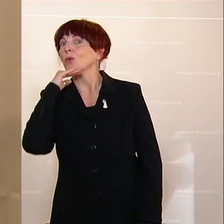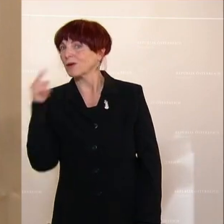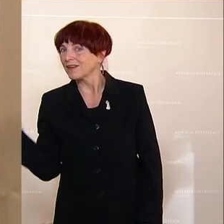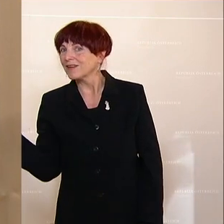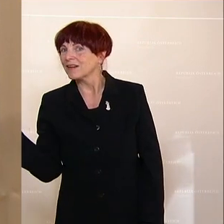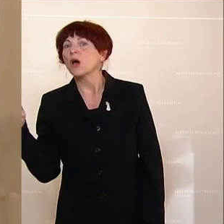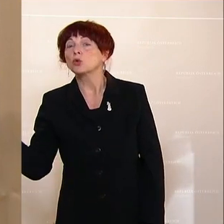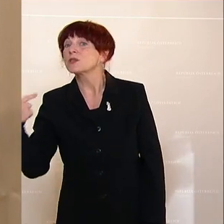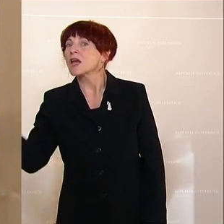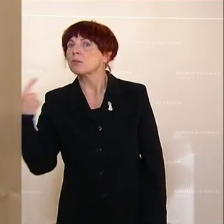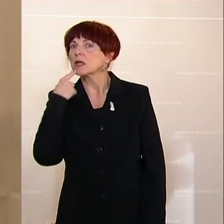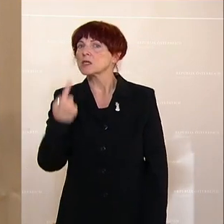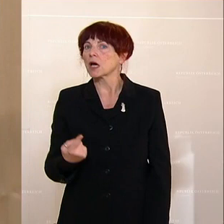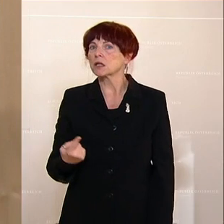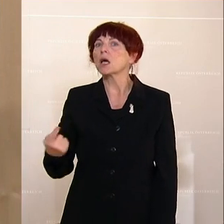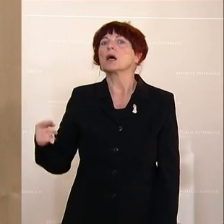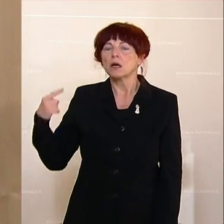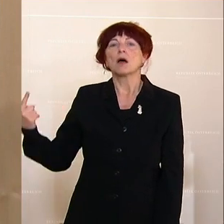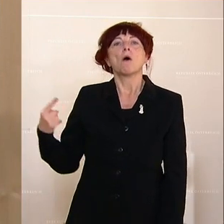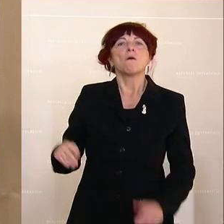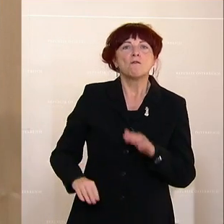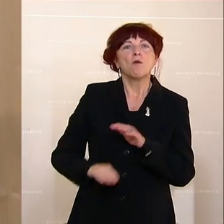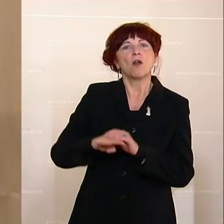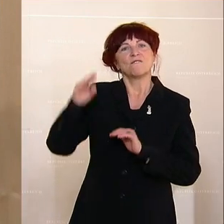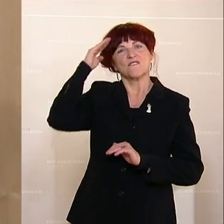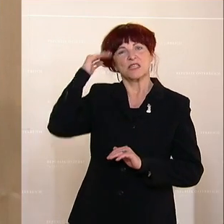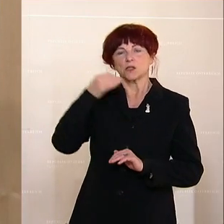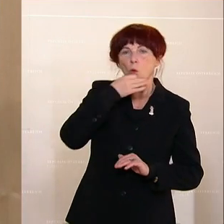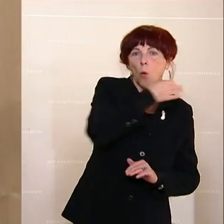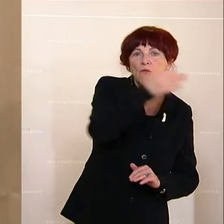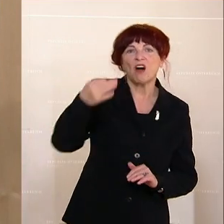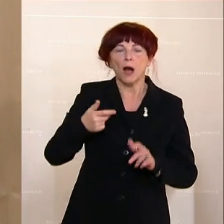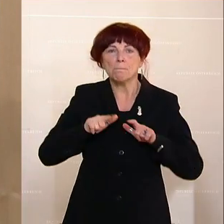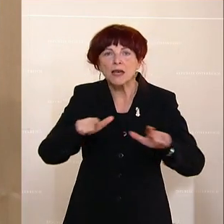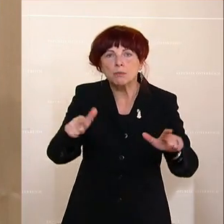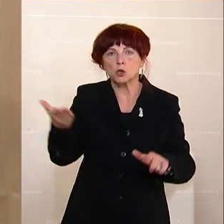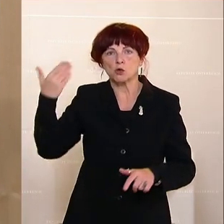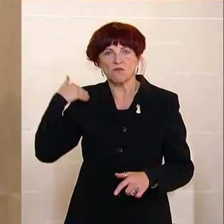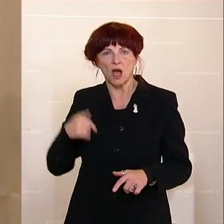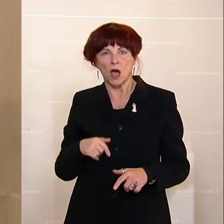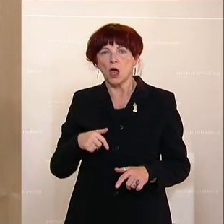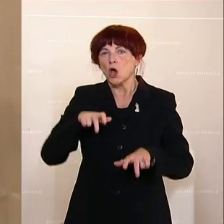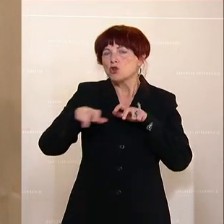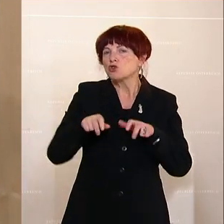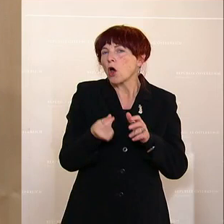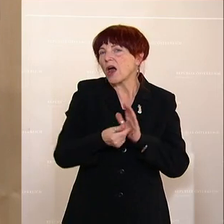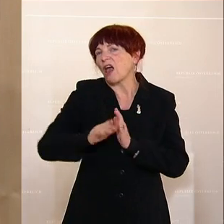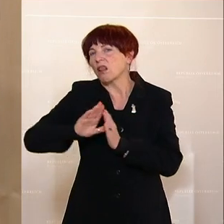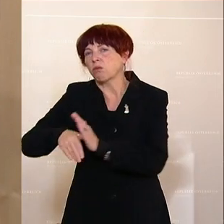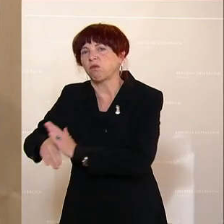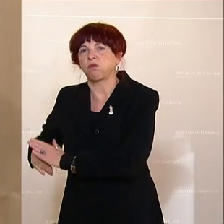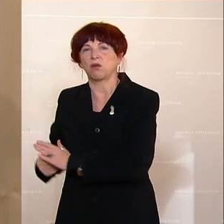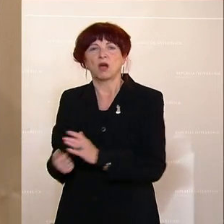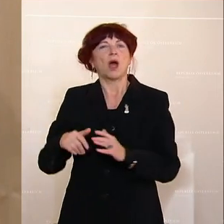Diesen Ausspruch haben Sie getätigt im vollen Wissen, was Sie mit Umfragen gemacht haben. Im vollen Wissen dessen, dass Sie Steuergelder abgezweigt haben mit Ihrem